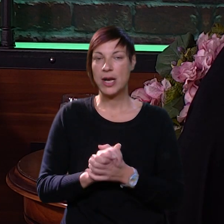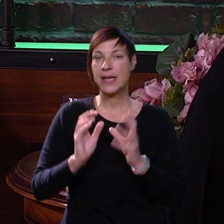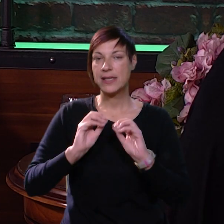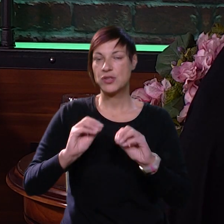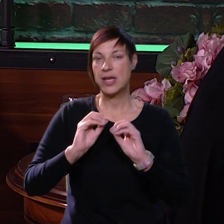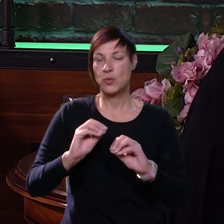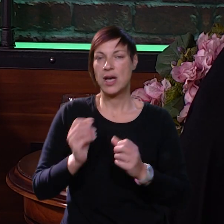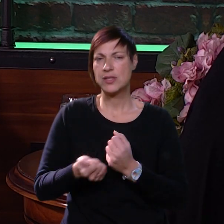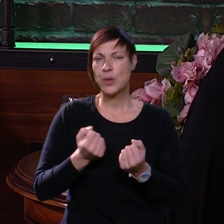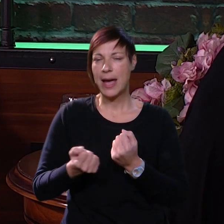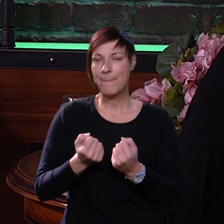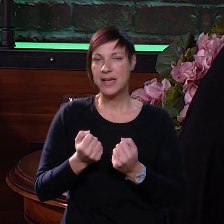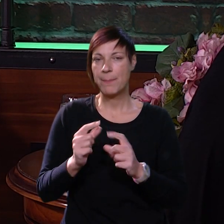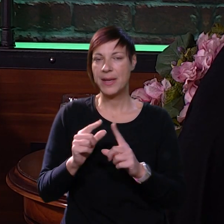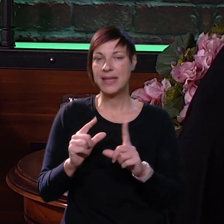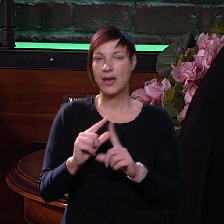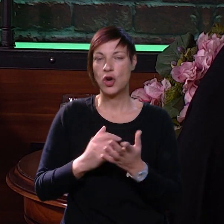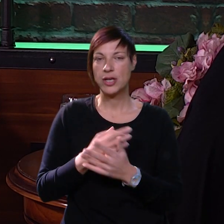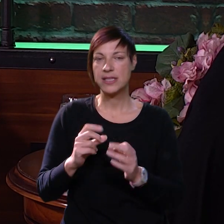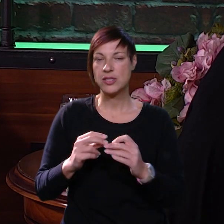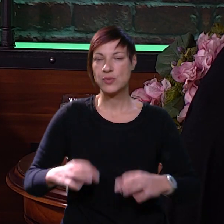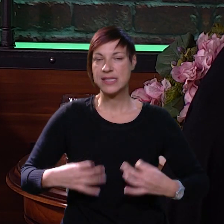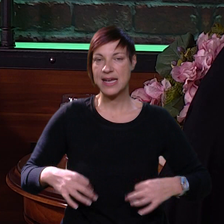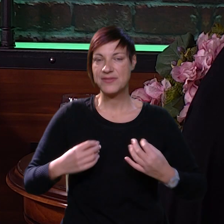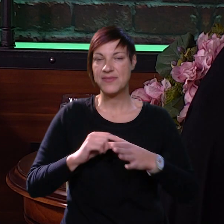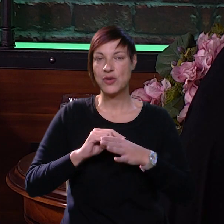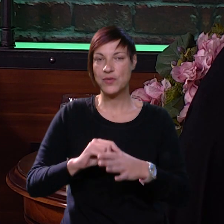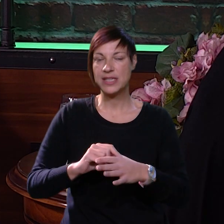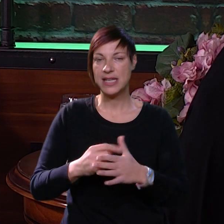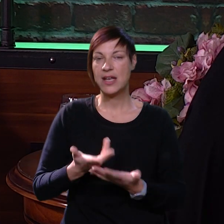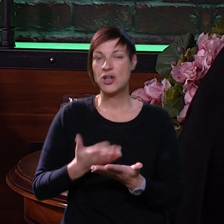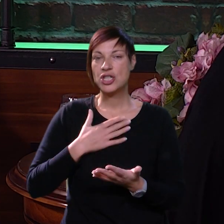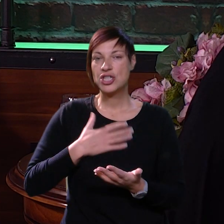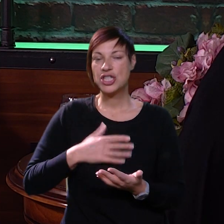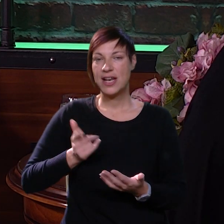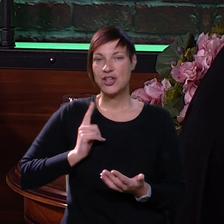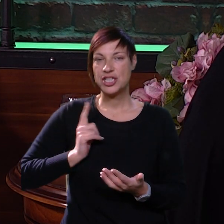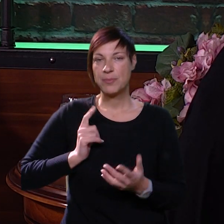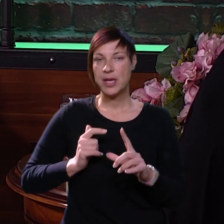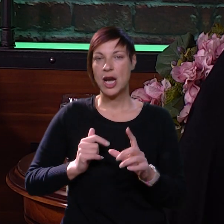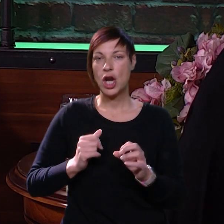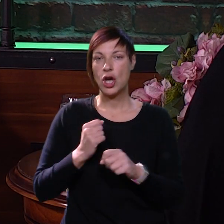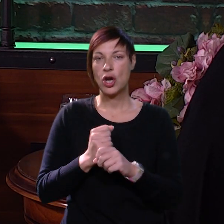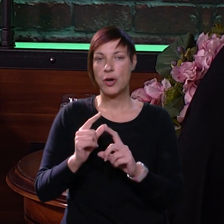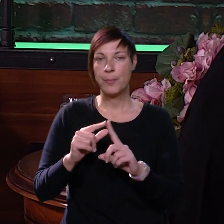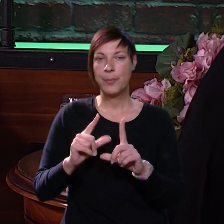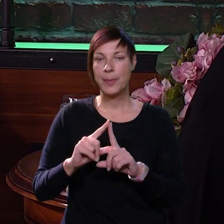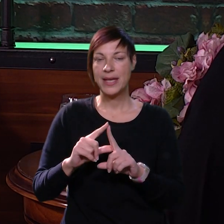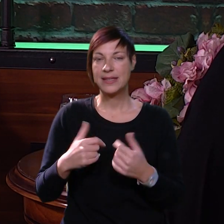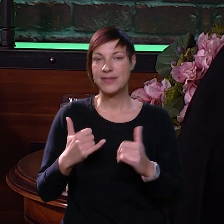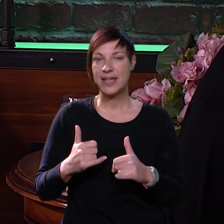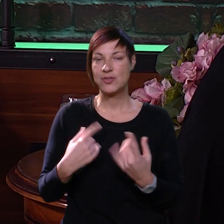kolegicu edukacijsku rehabilitatoricu, pedagoginju, zrastenu voditelicu. Ono što željno iščekujemo je logoped.